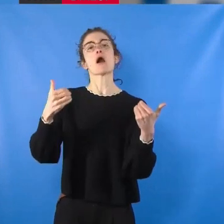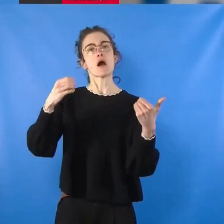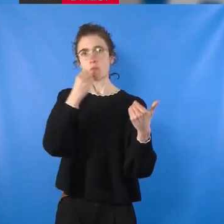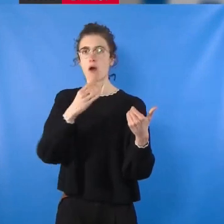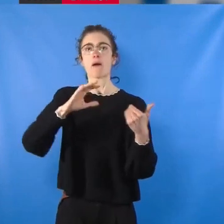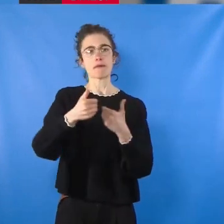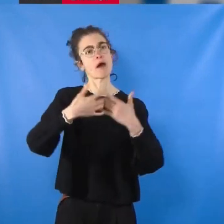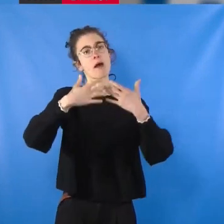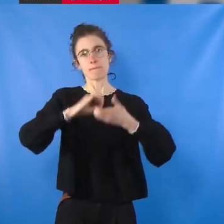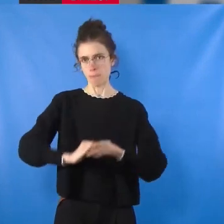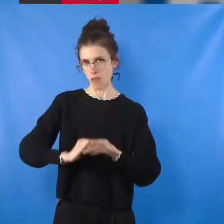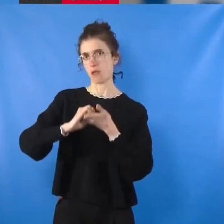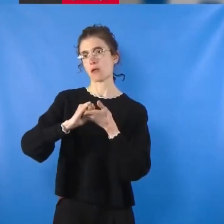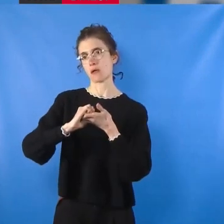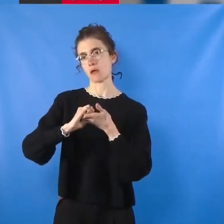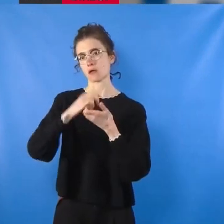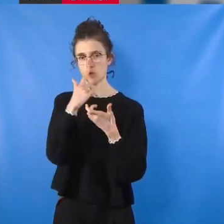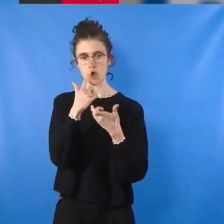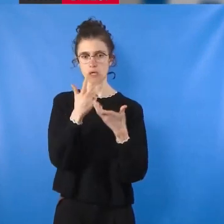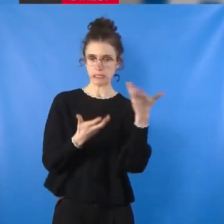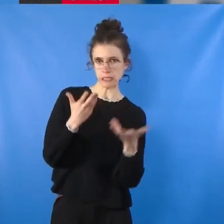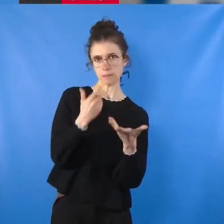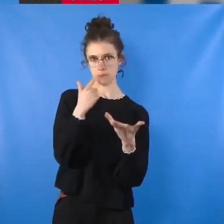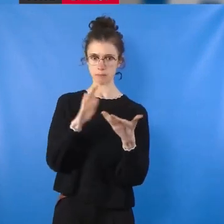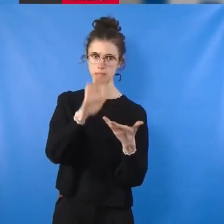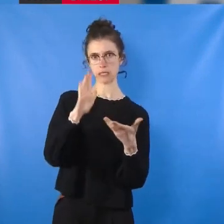stabilité politique au Proche-Orient. Je vous remercie pour votre attention. Merci.